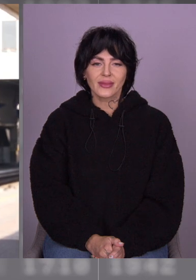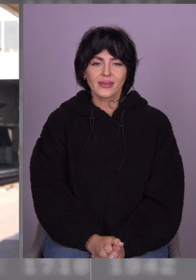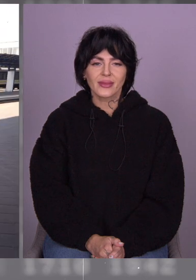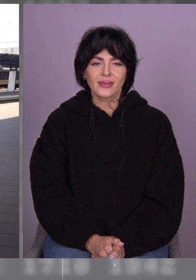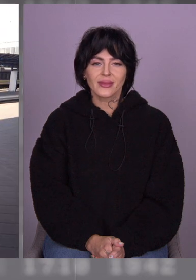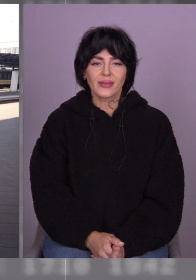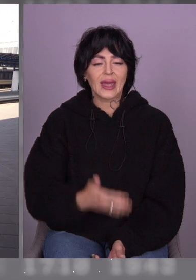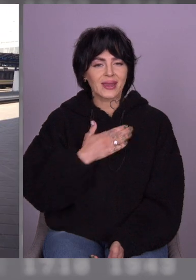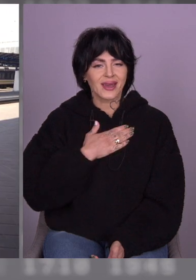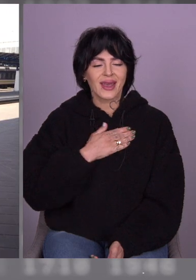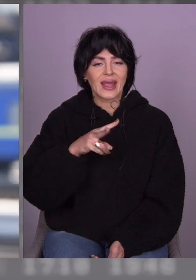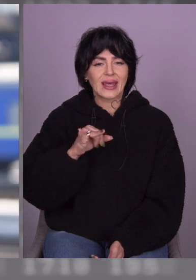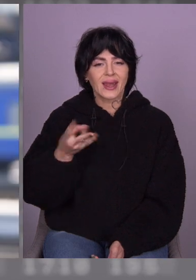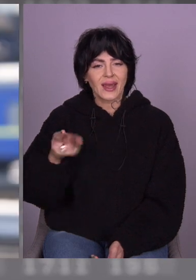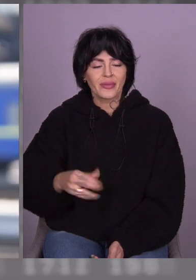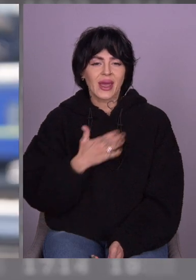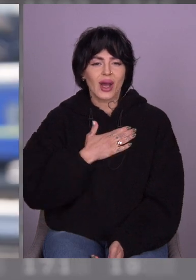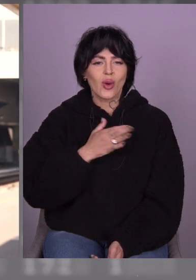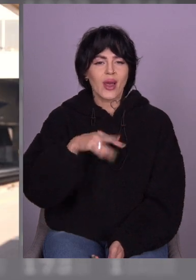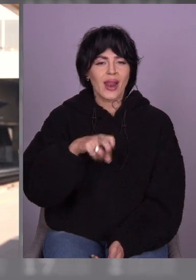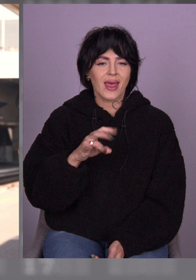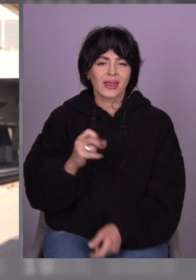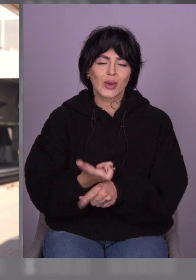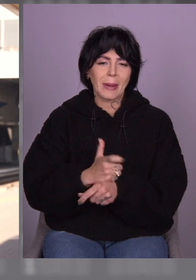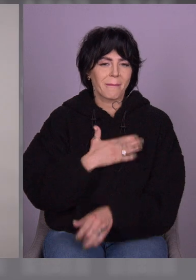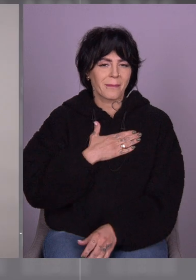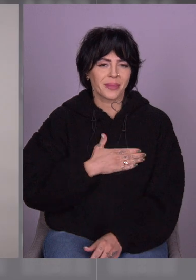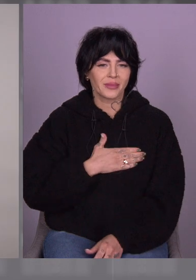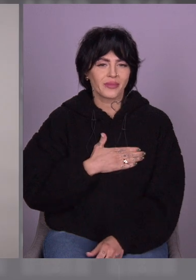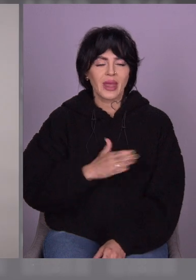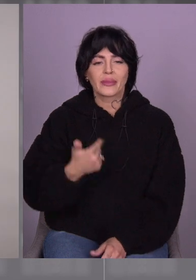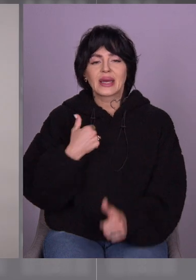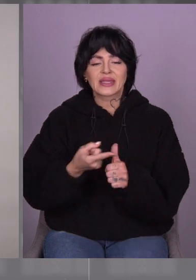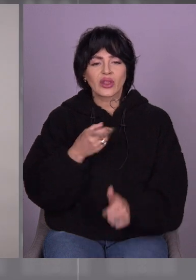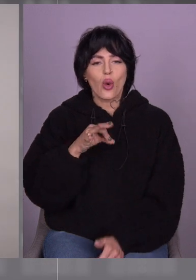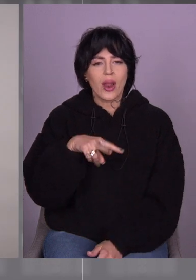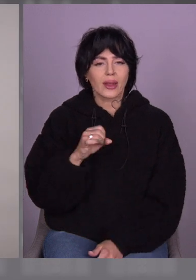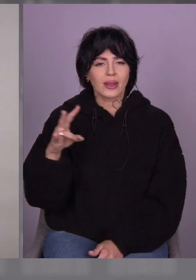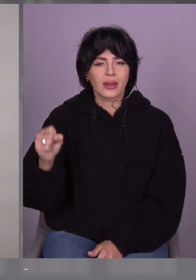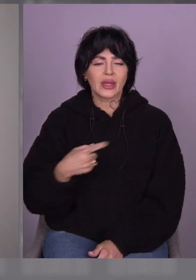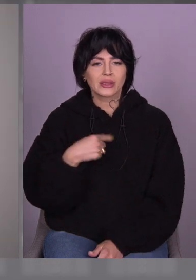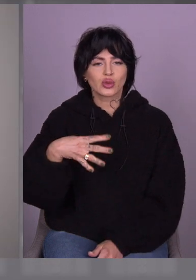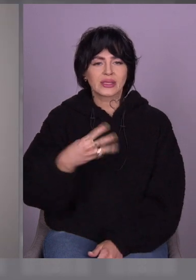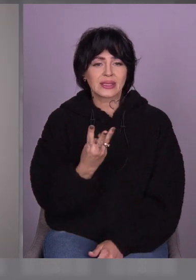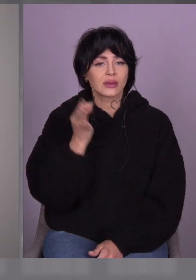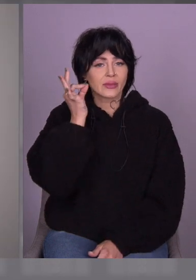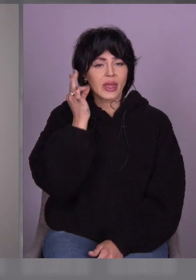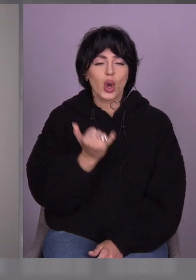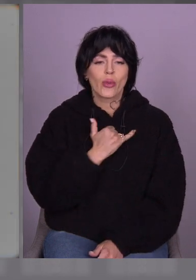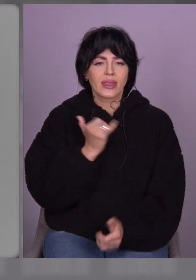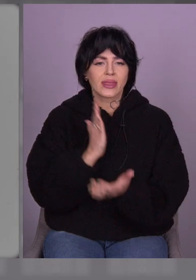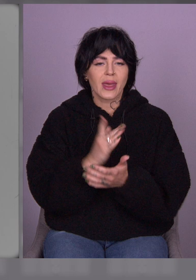Я Ліля. Олена. Дуже приємно, Олено. Мене звати Олена, мені 43 роки. У мене є